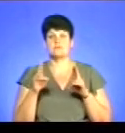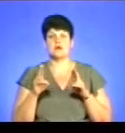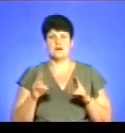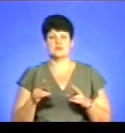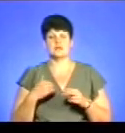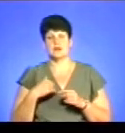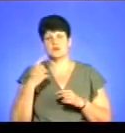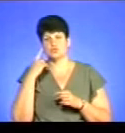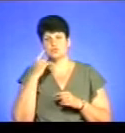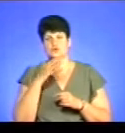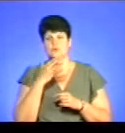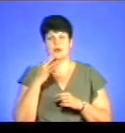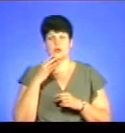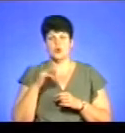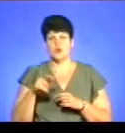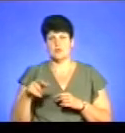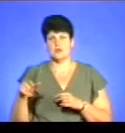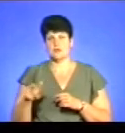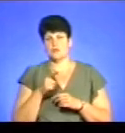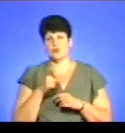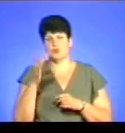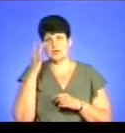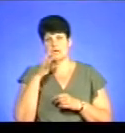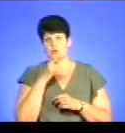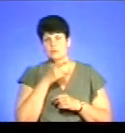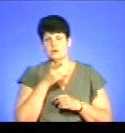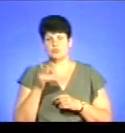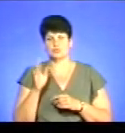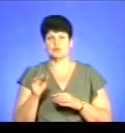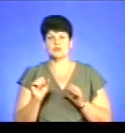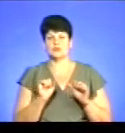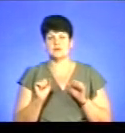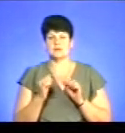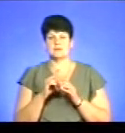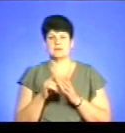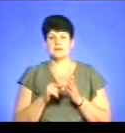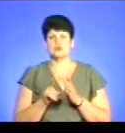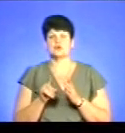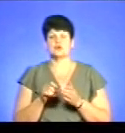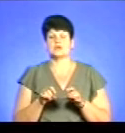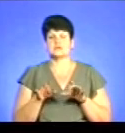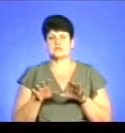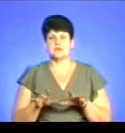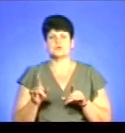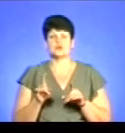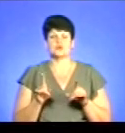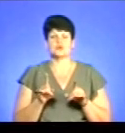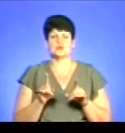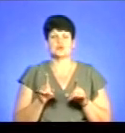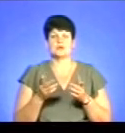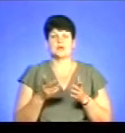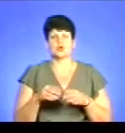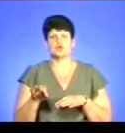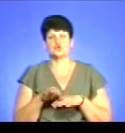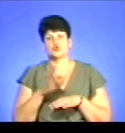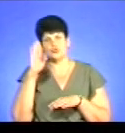я думаю, що багато громадян протягом літнього періоду будуть регулювати питання щодо реєстрації, щодо, наприклад, де чоловік